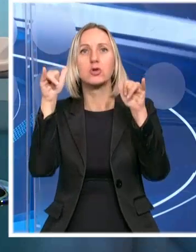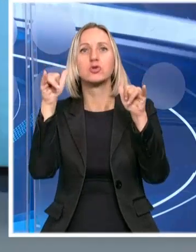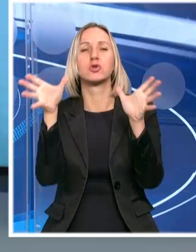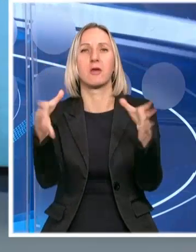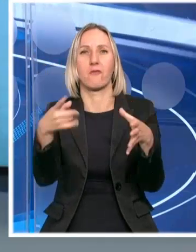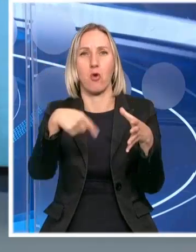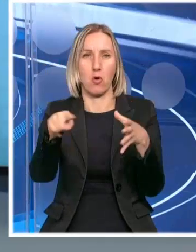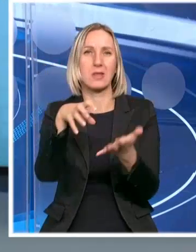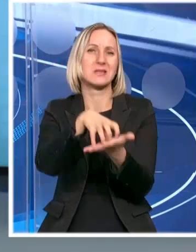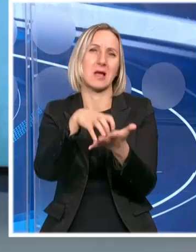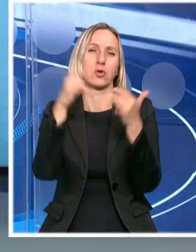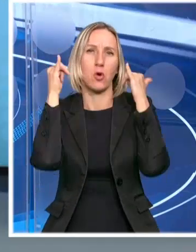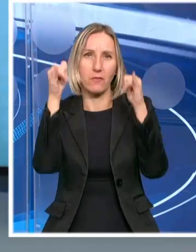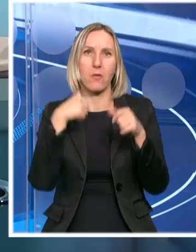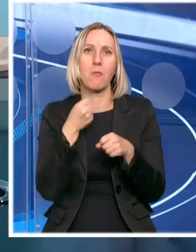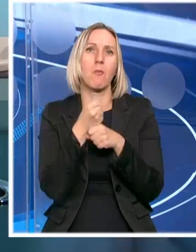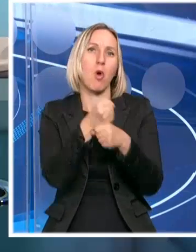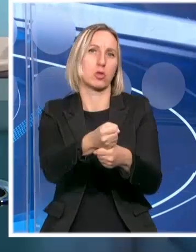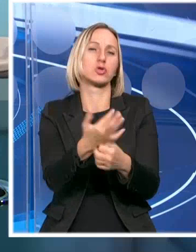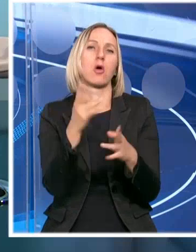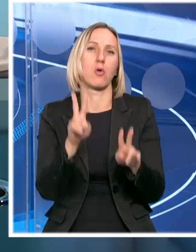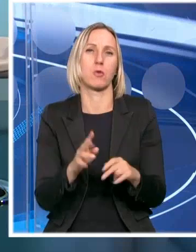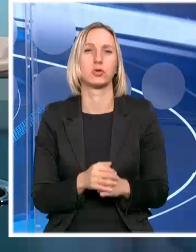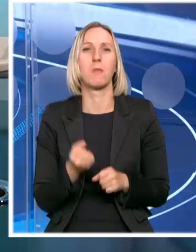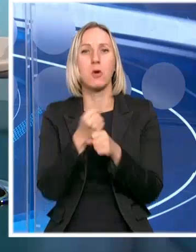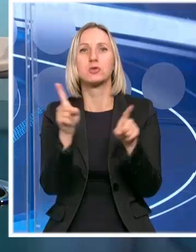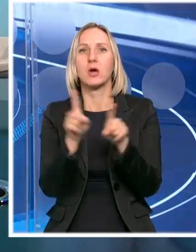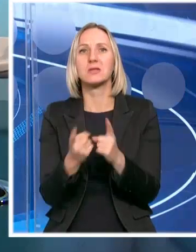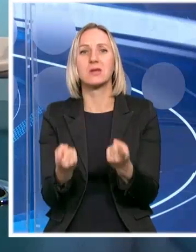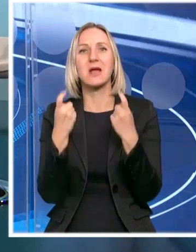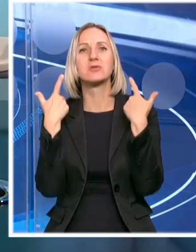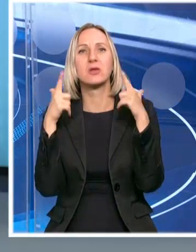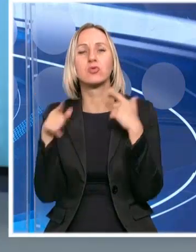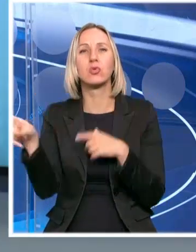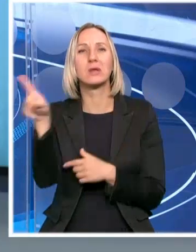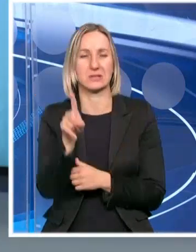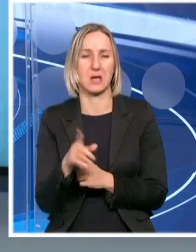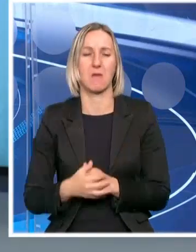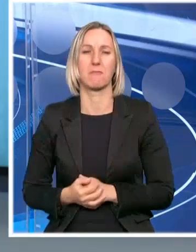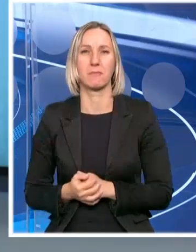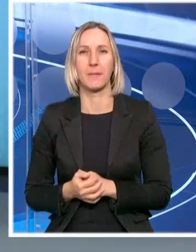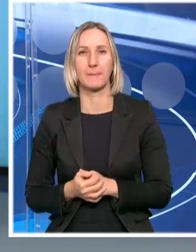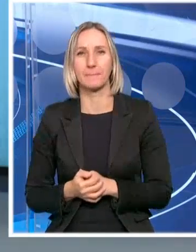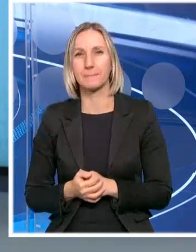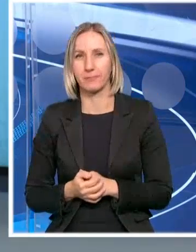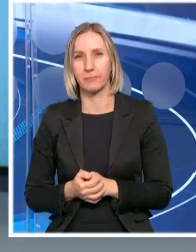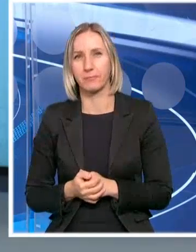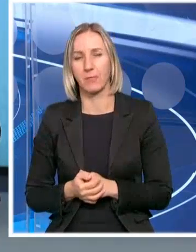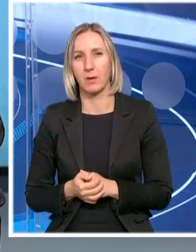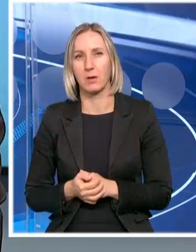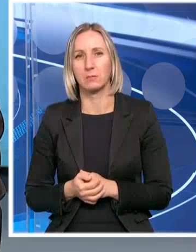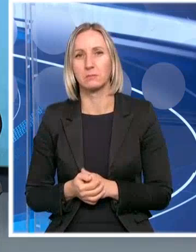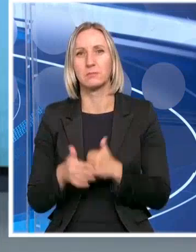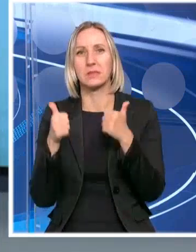podupravili koliko god možemo. Podruška stiže i za seoski turizam. U toku je